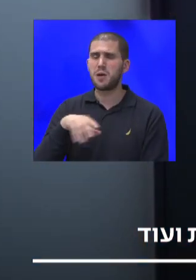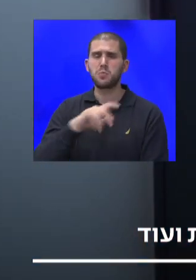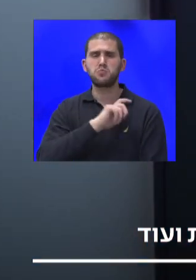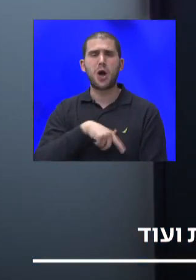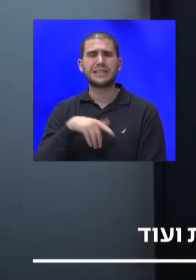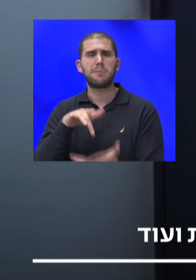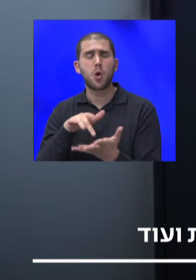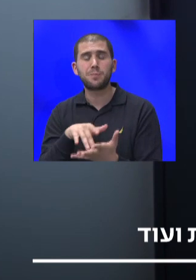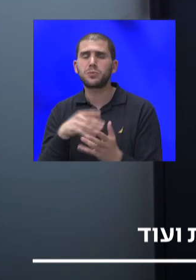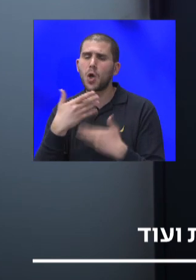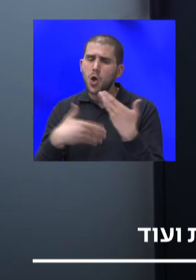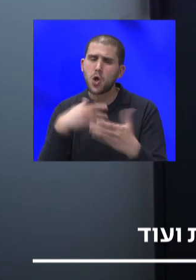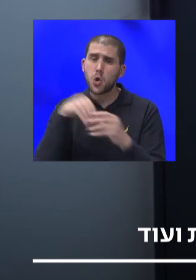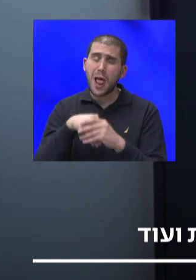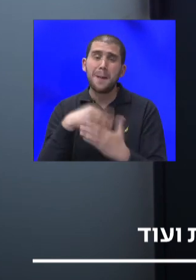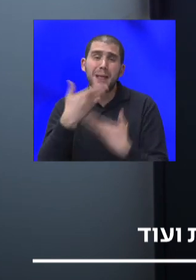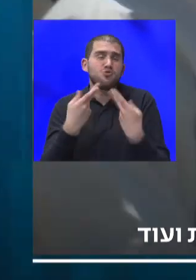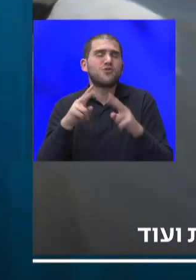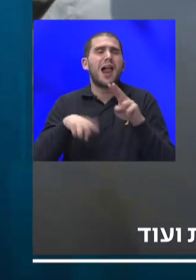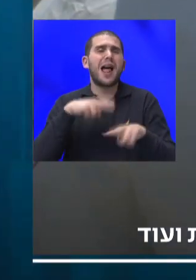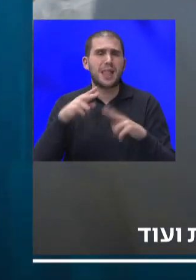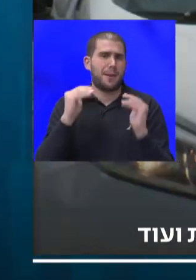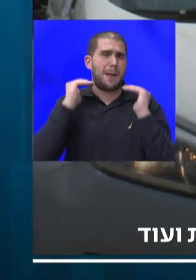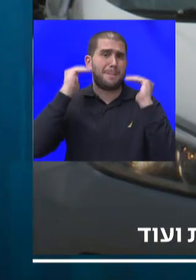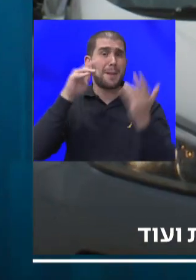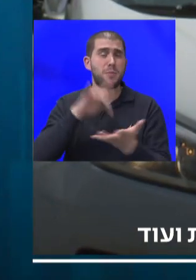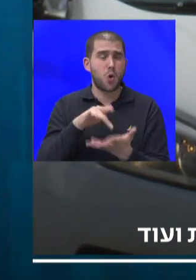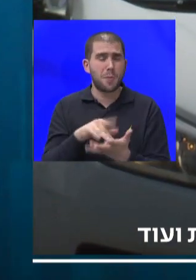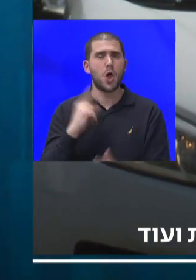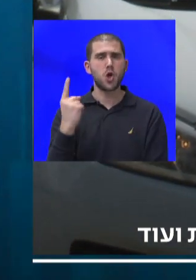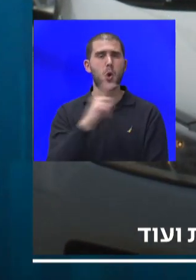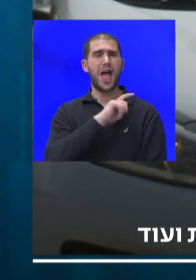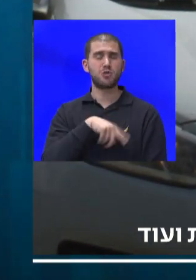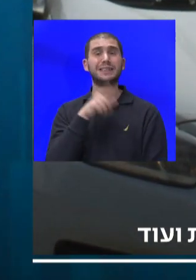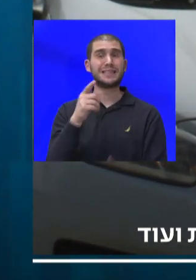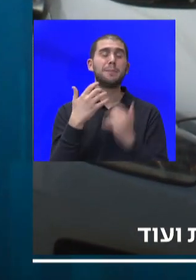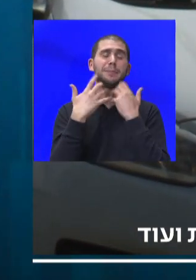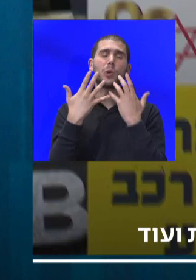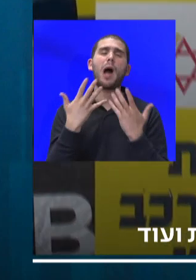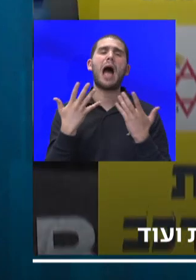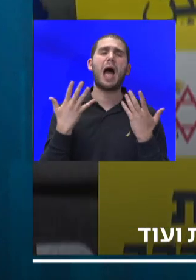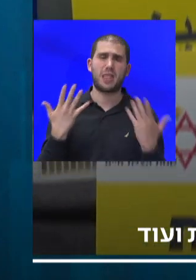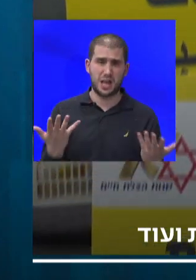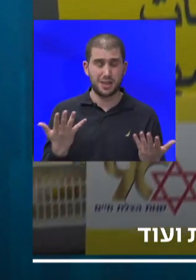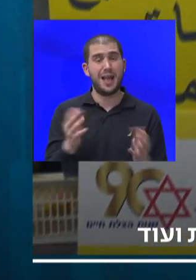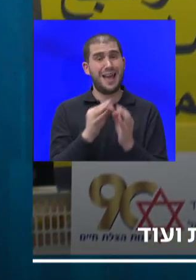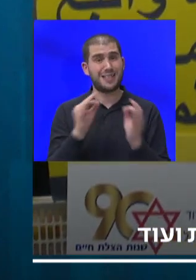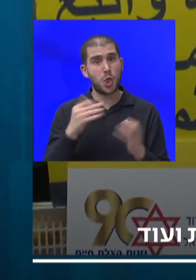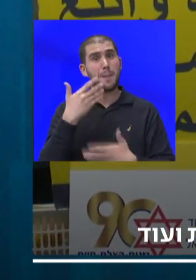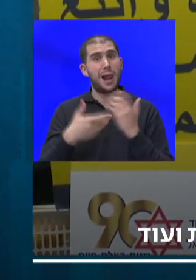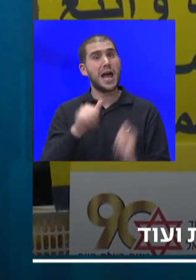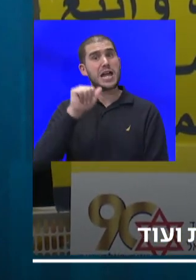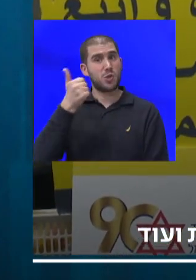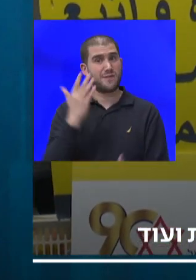שלא ניתן לטפל בהם ברמה המקומית, כל רשות מקומית. זאת בשורה אדירה. התחלנו מהלך אחד, כפי שאמרתי עם